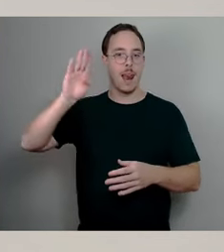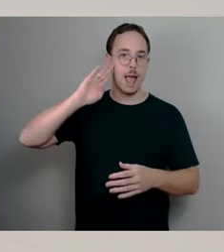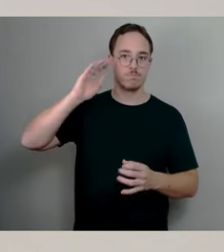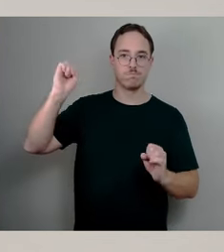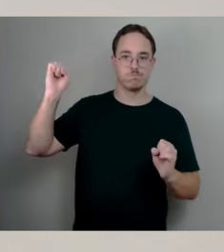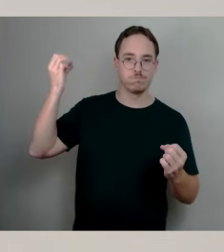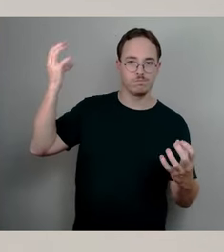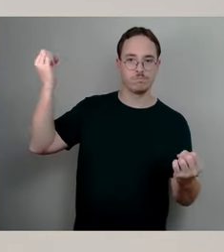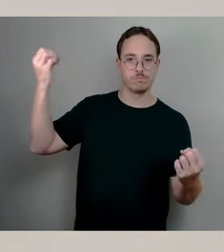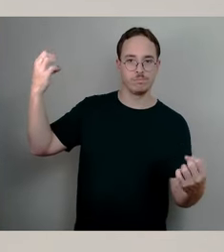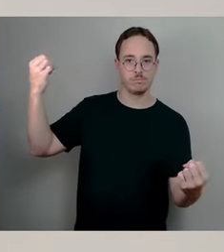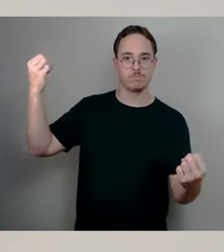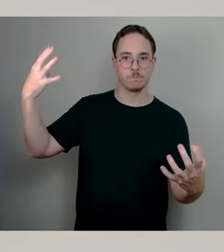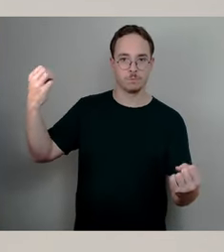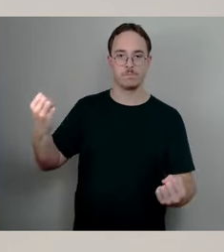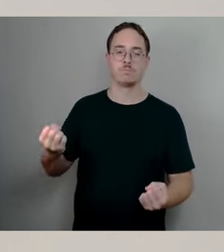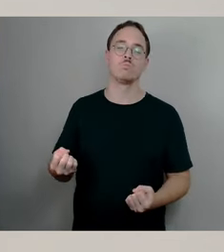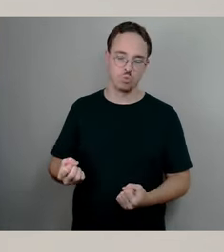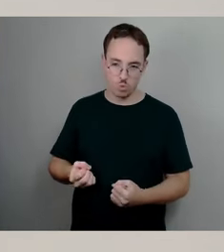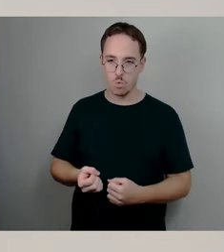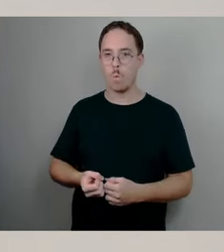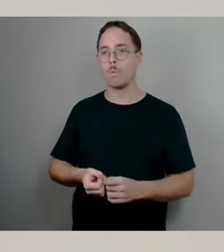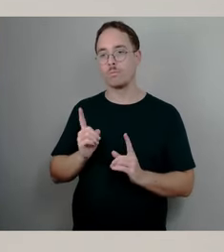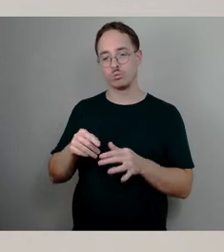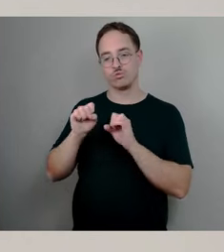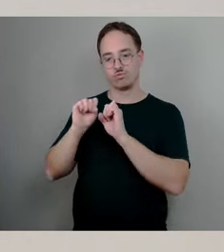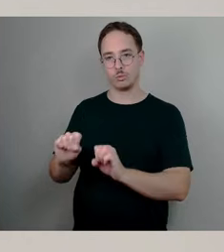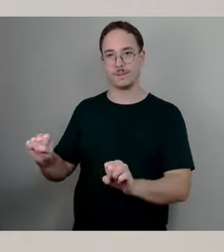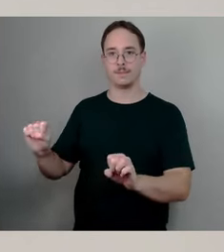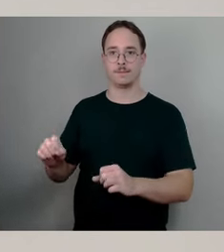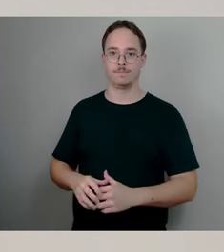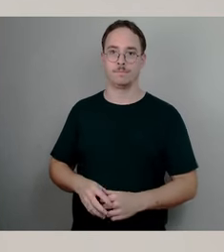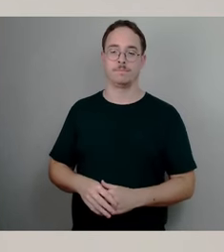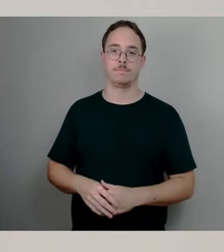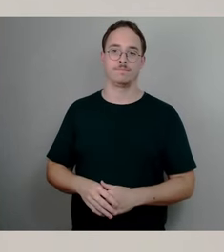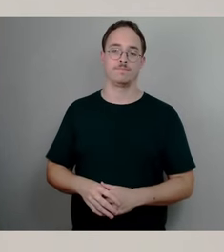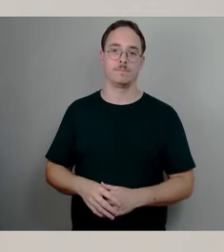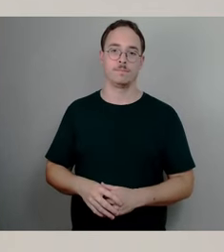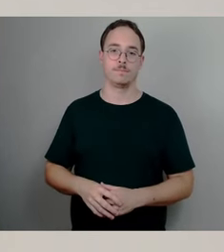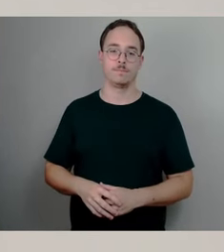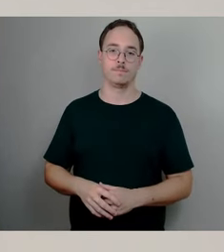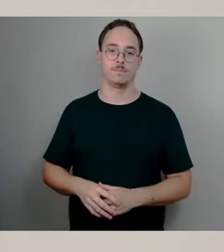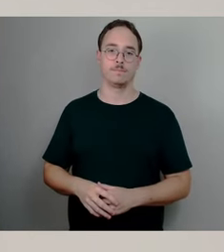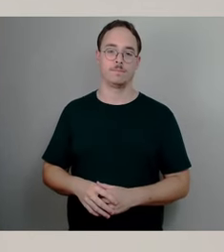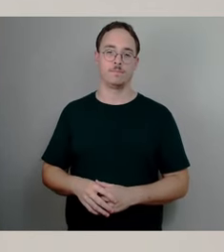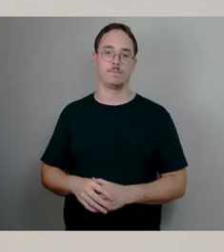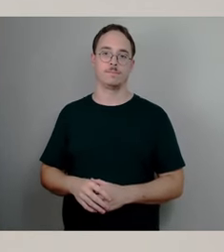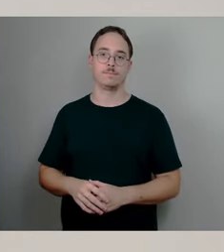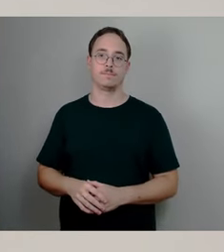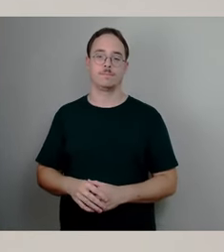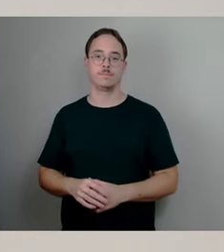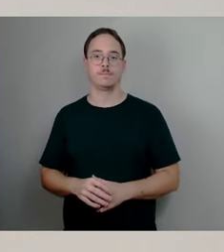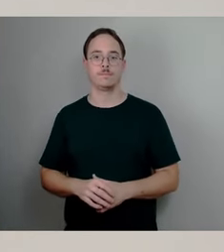in dem Fall sozusagen unzumutbaren Lärmemissionen zu schützen. So und dass die einschließenden Regelwerke